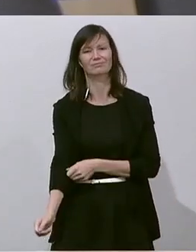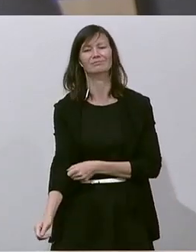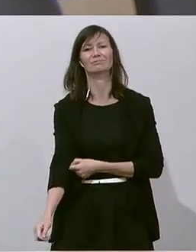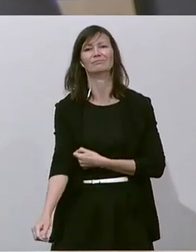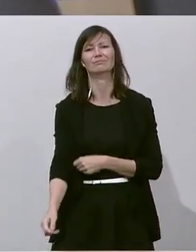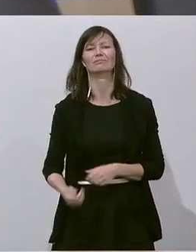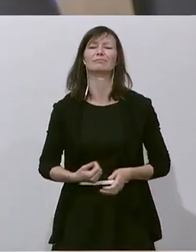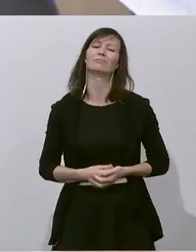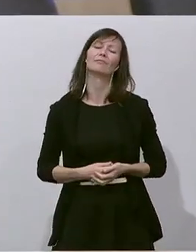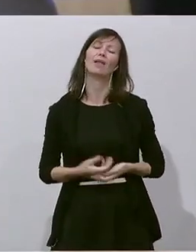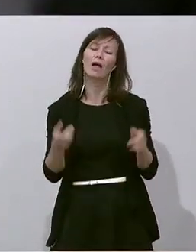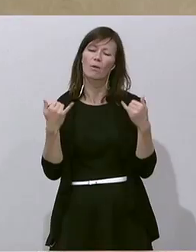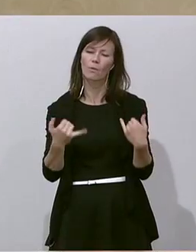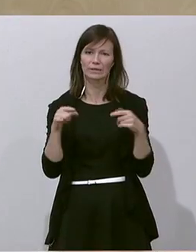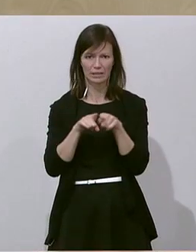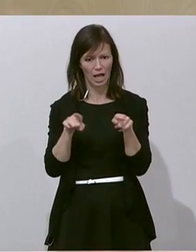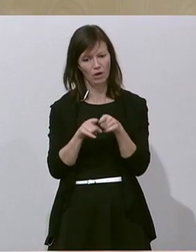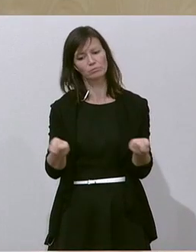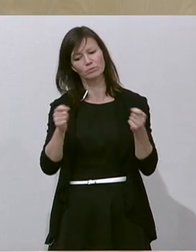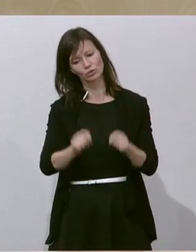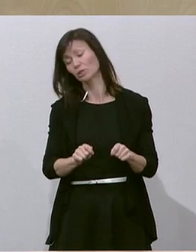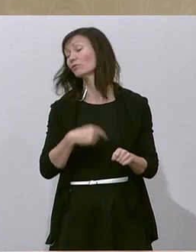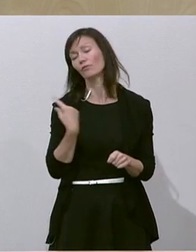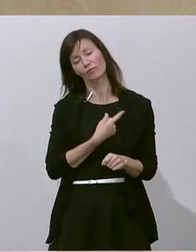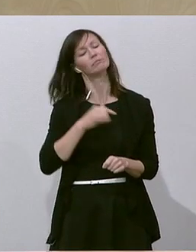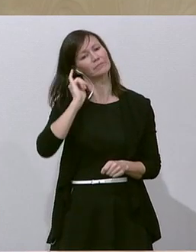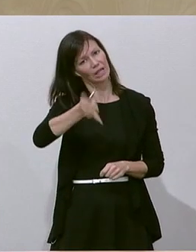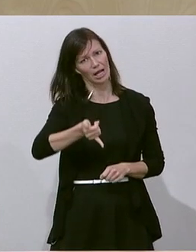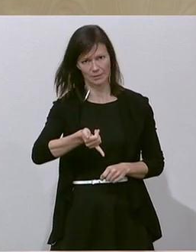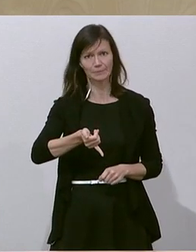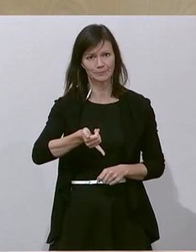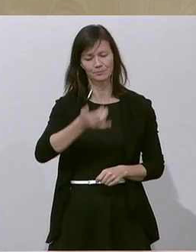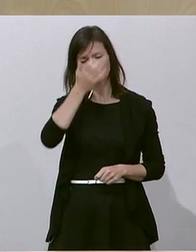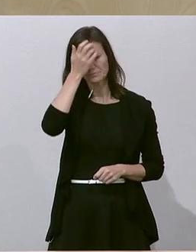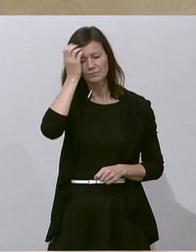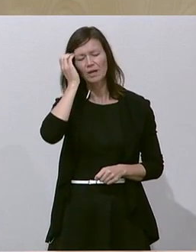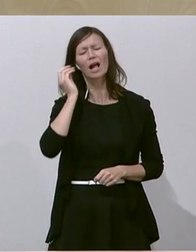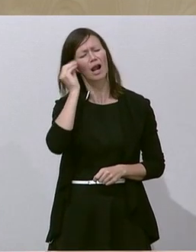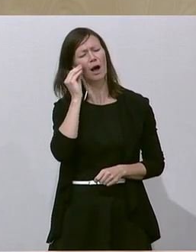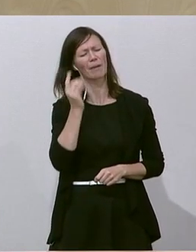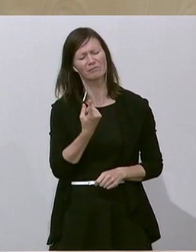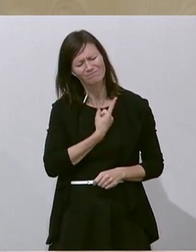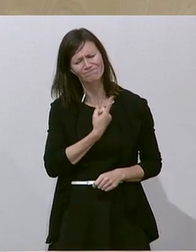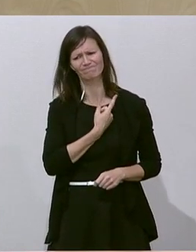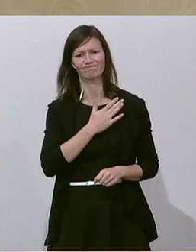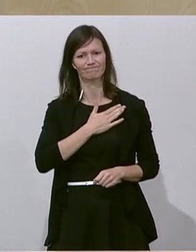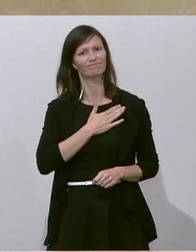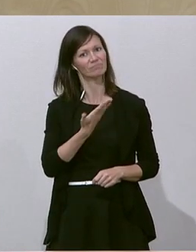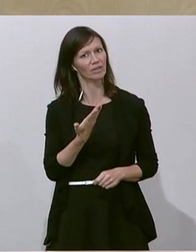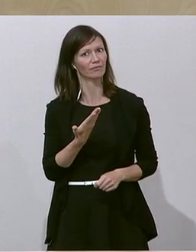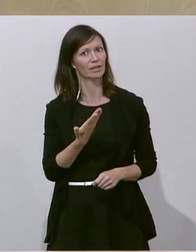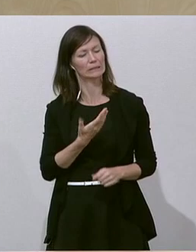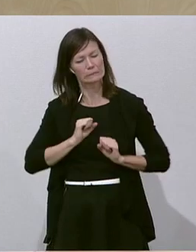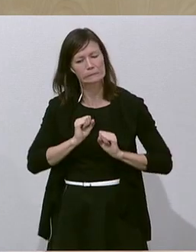Was wir heute aber auch beschließen werden und wo wir zustimmen und was, glaube ich, auch ausschließlich uns zu verdanken ist als freiheitliche Partei,